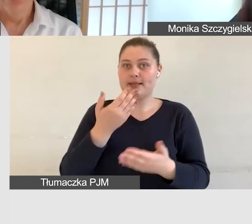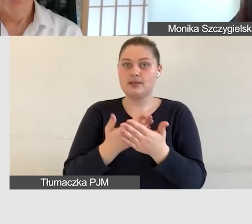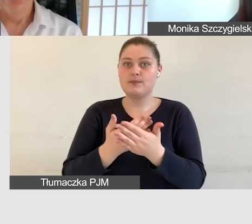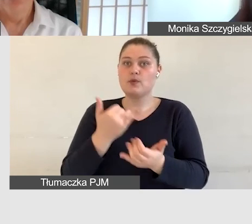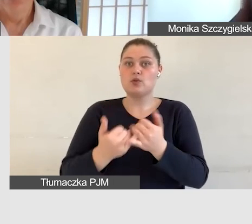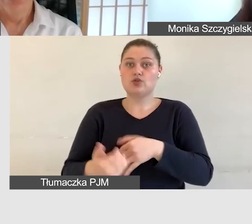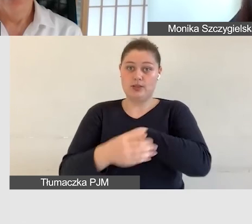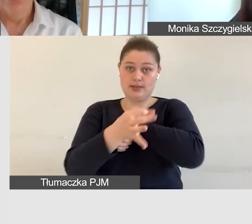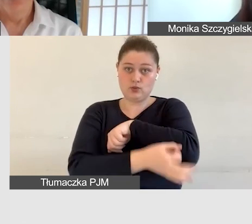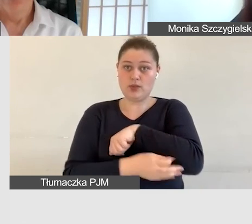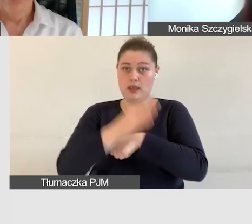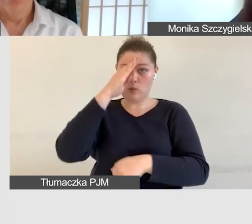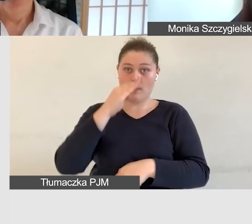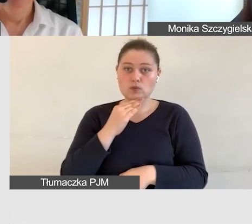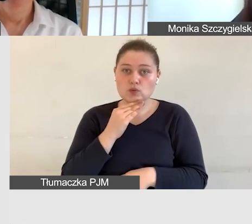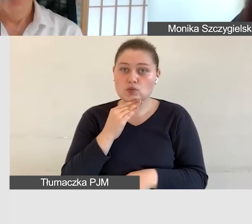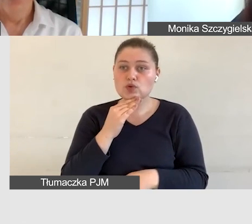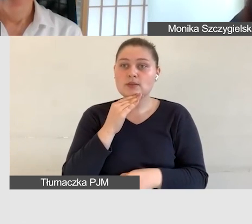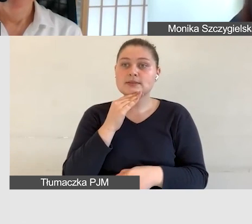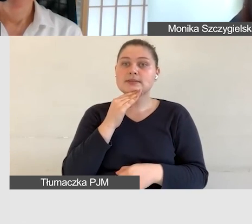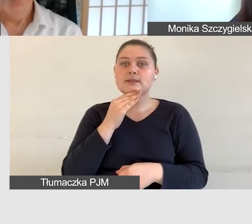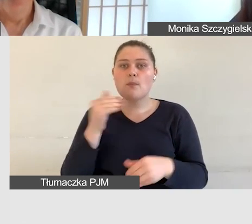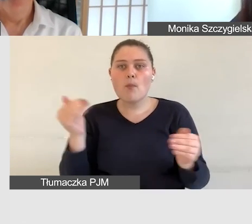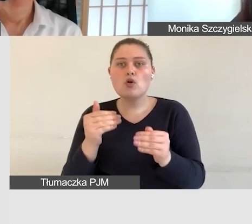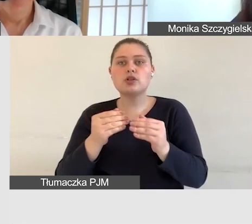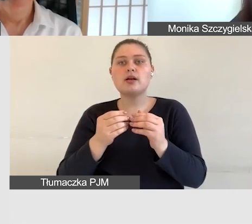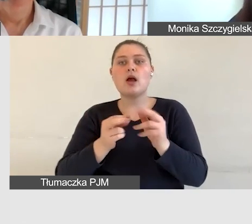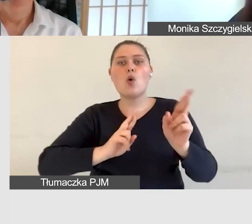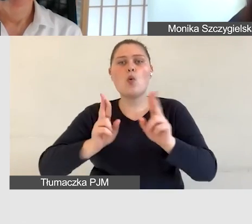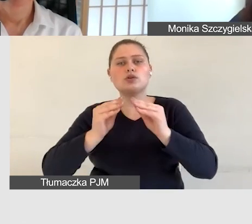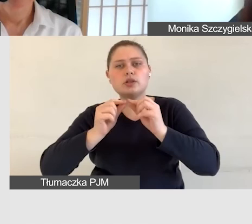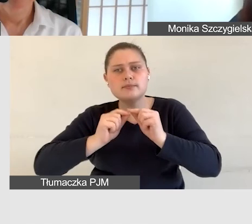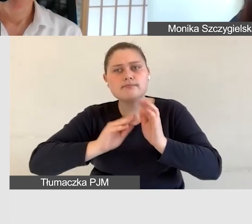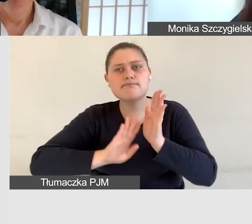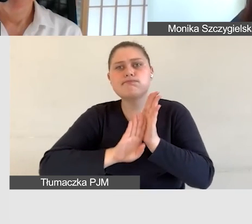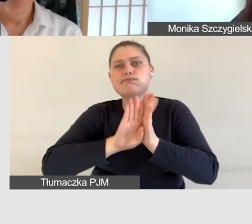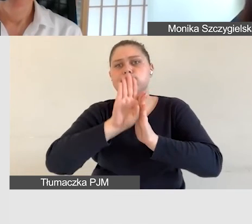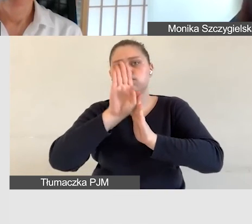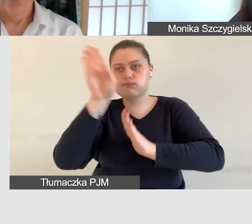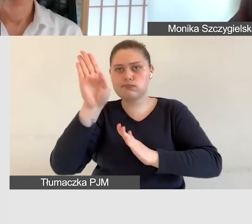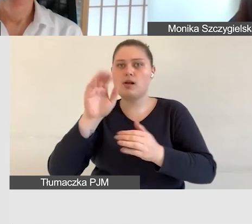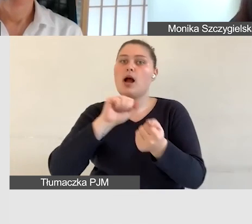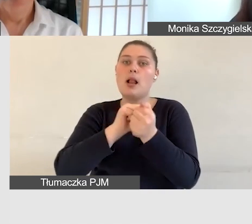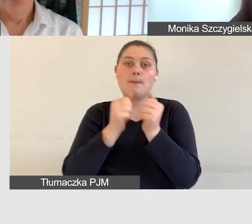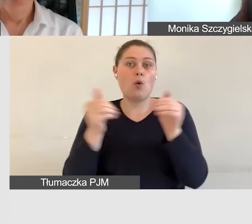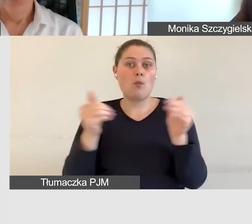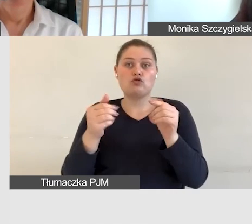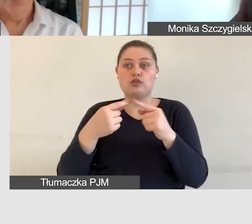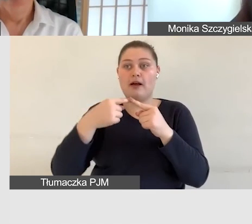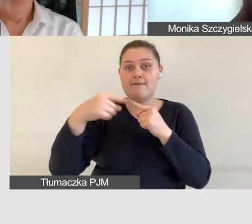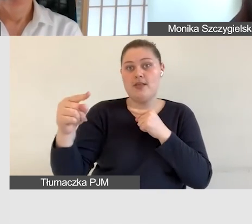lepiej na tych zajęciach funkcjonują fakt, że pewne rzeczy możemy od razu wysłać na czacie zadać pytanie